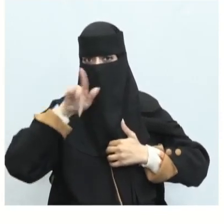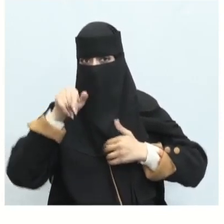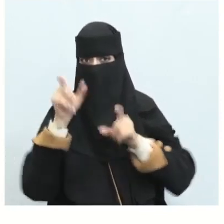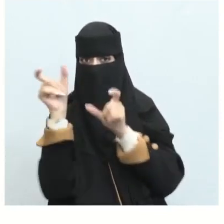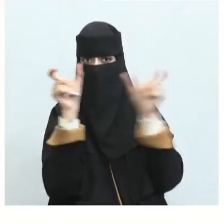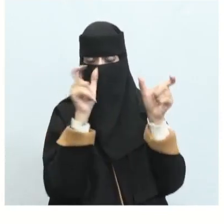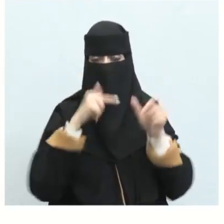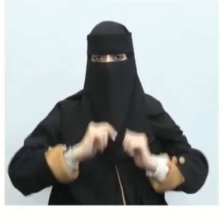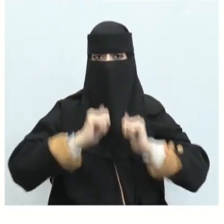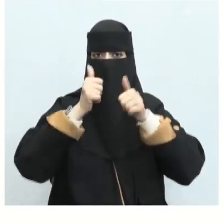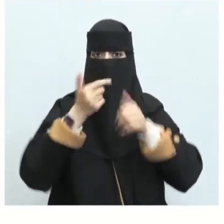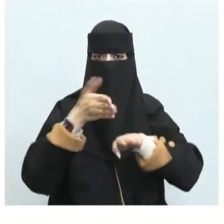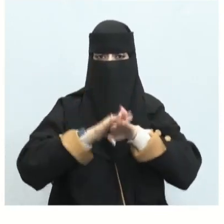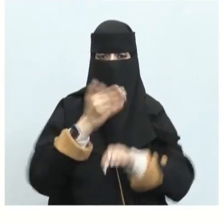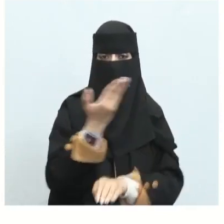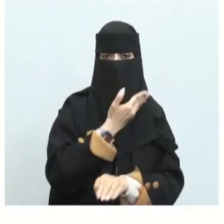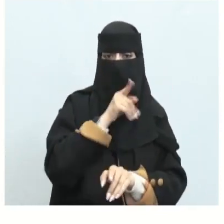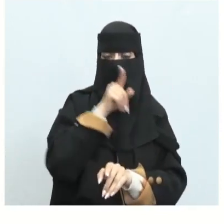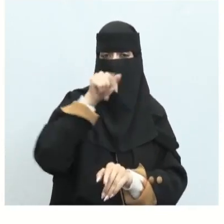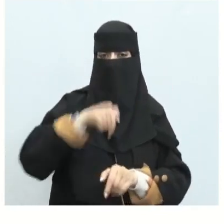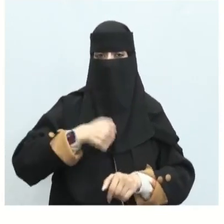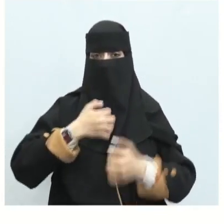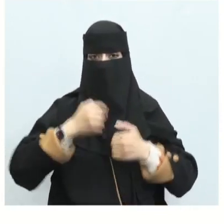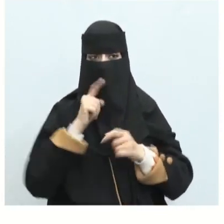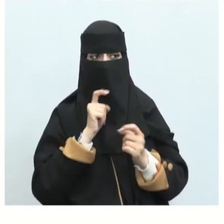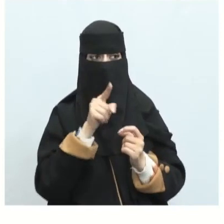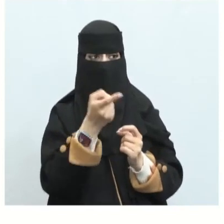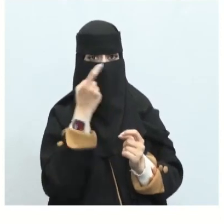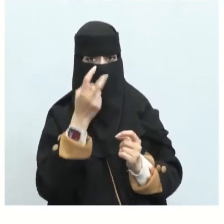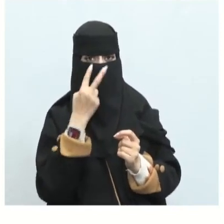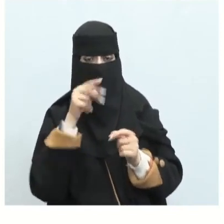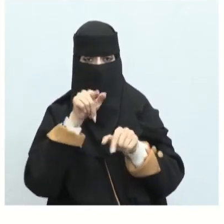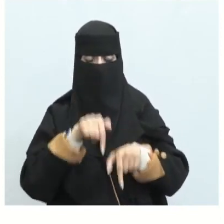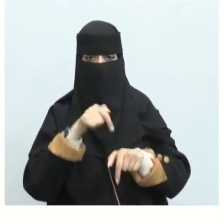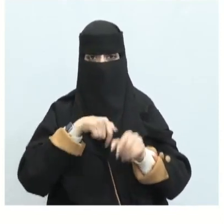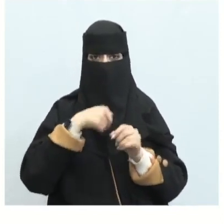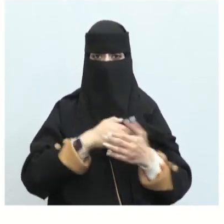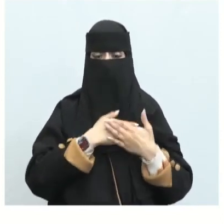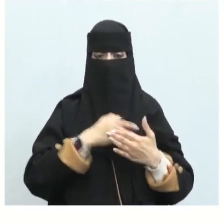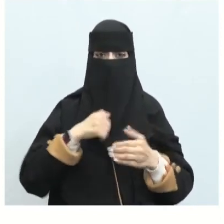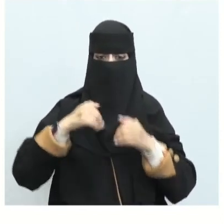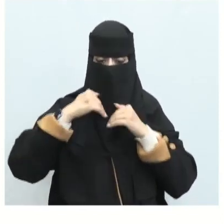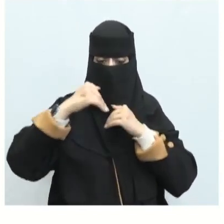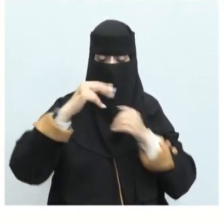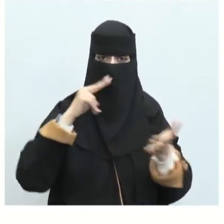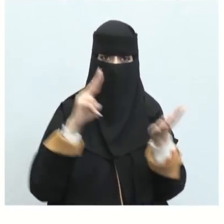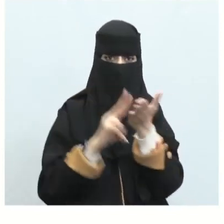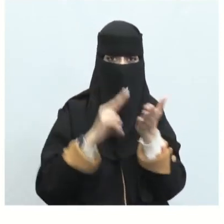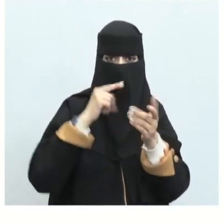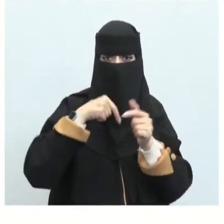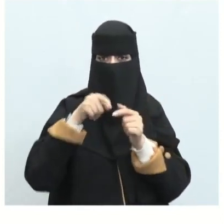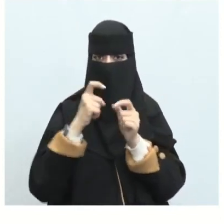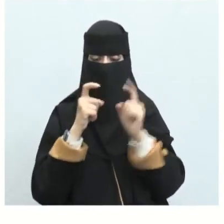المعاني والقدرة على التأثير في حس المتلقي وتعد العاطفة الجسر الذي يعبر من خلاله